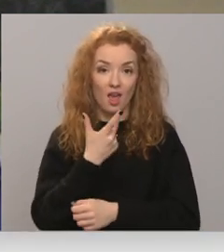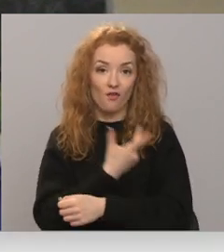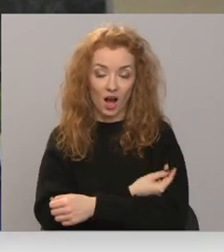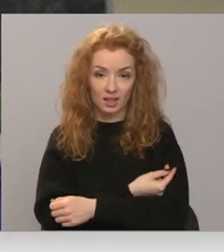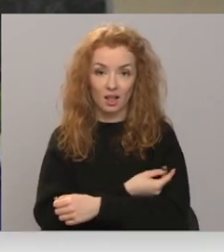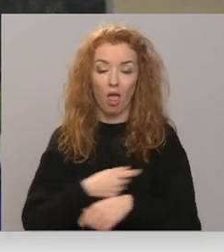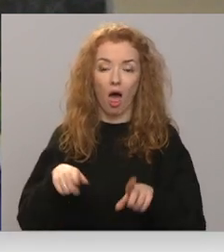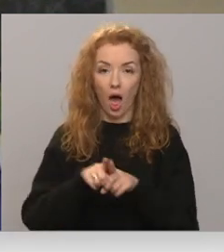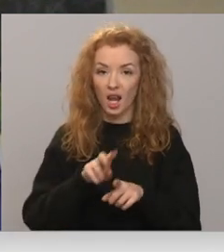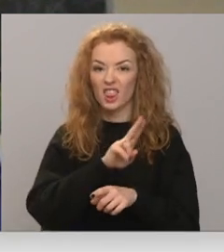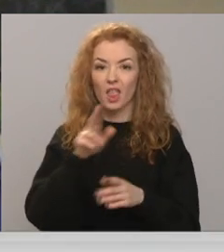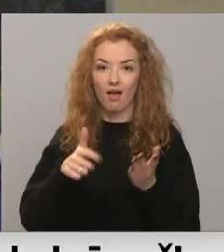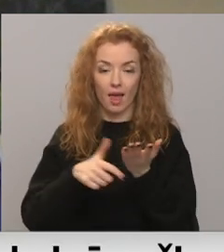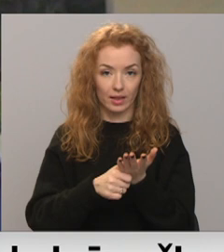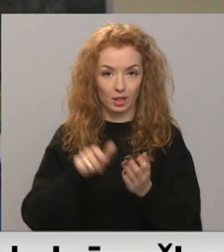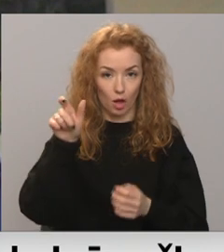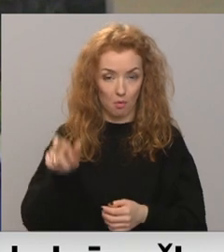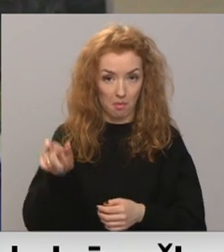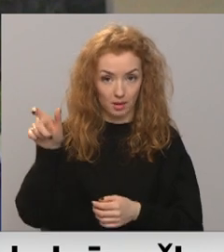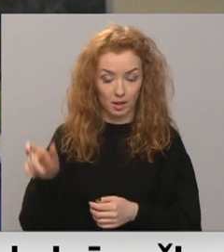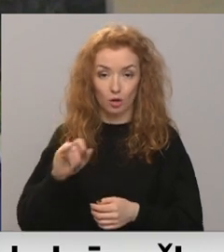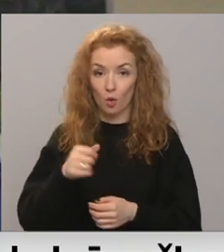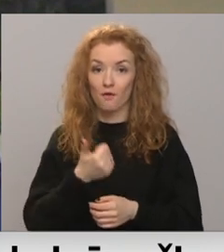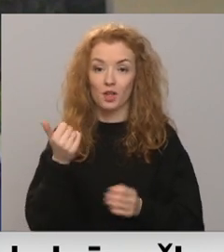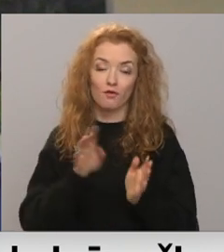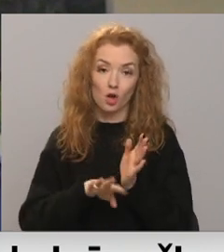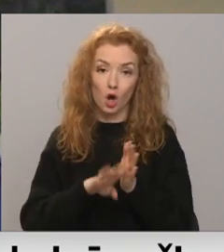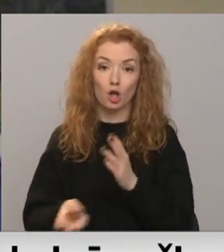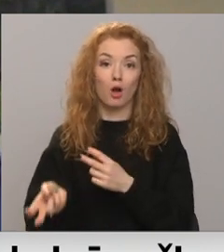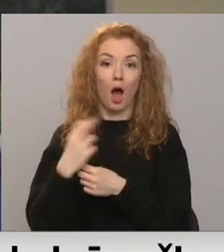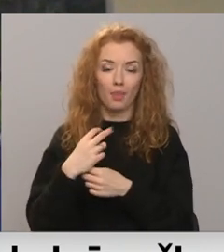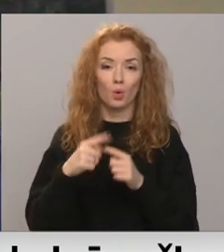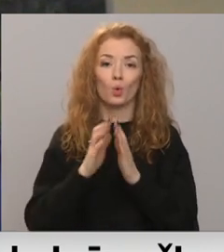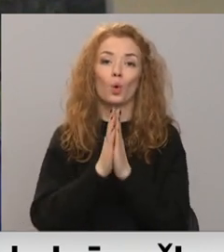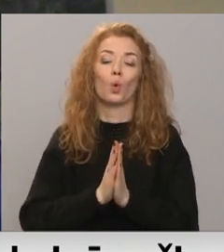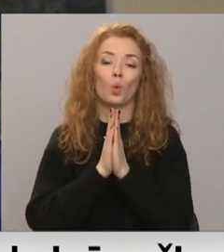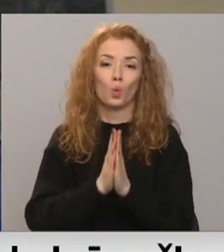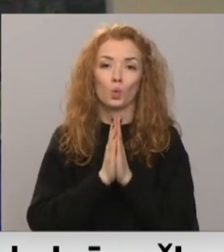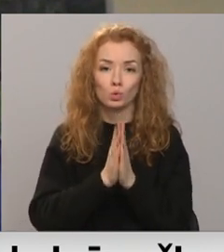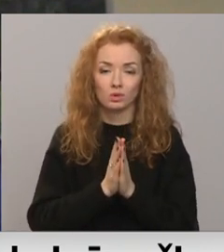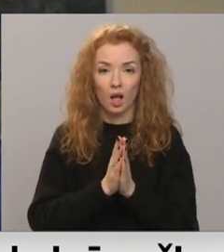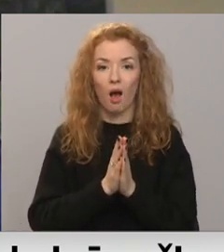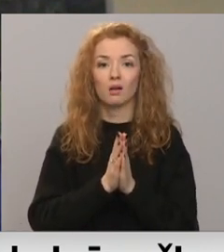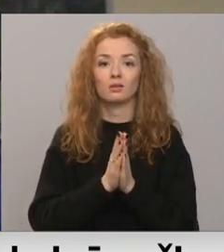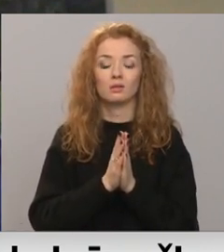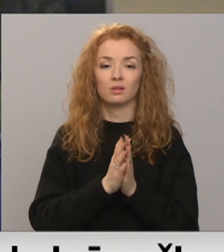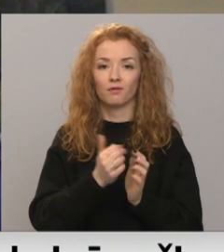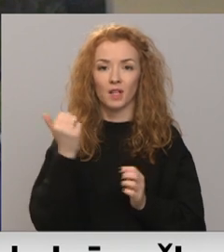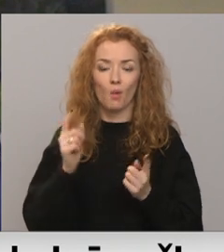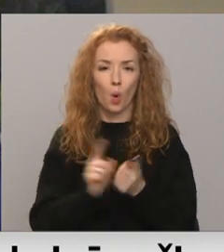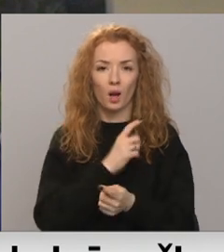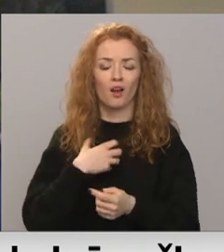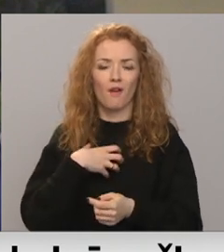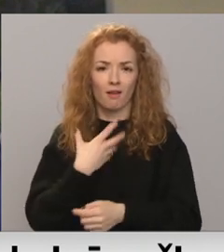savus nereģistrētos pacientus. Jo viņi vienkārši atnāk un lūdzās, ka viņiem ir obligāti